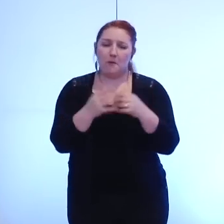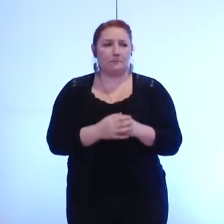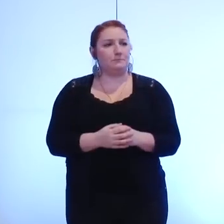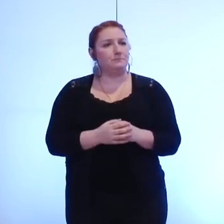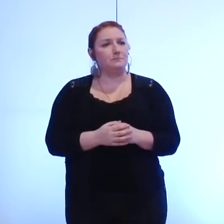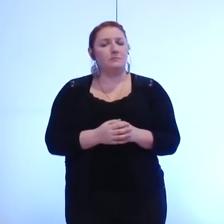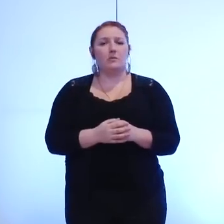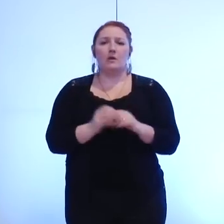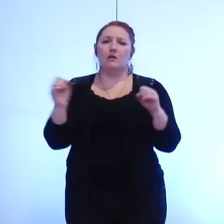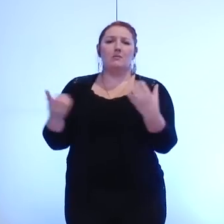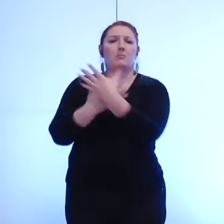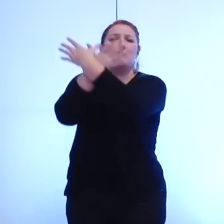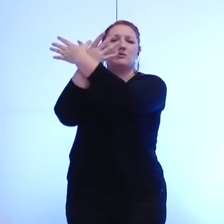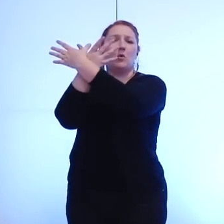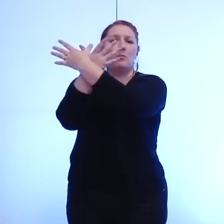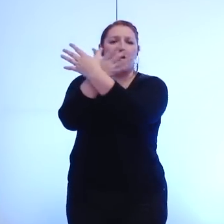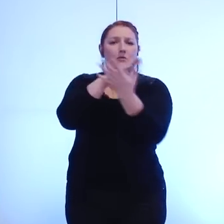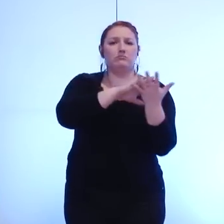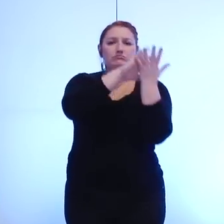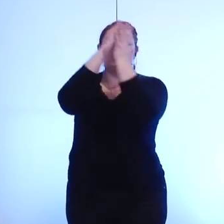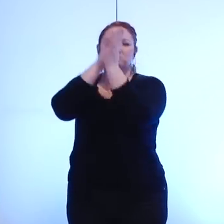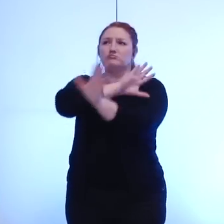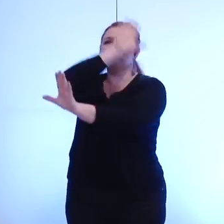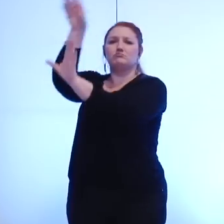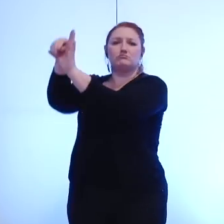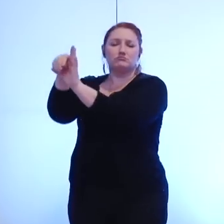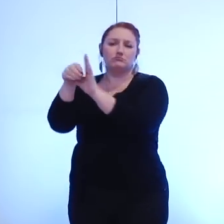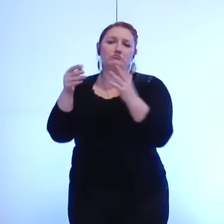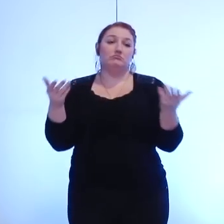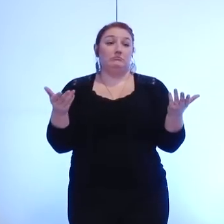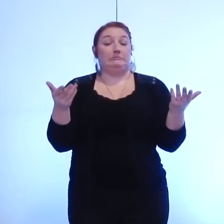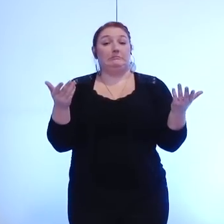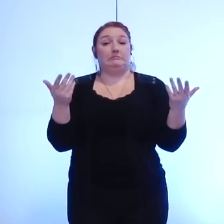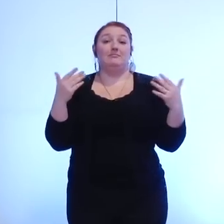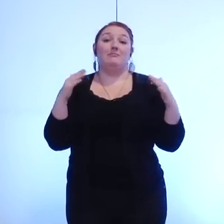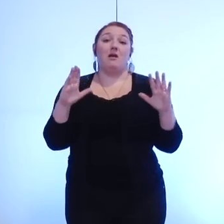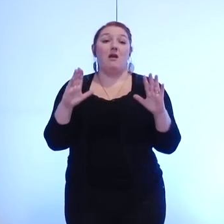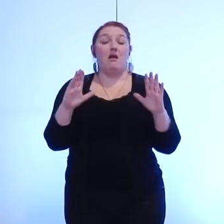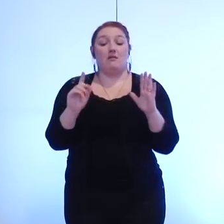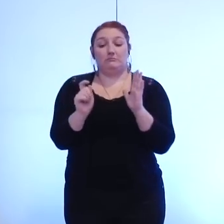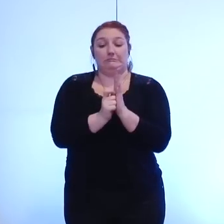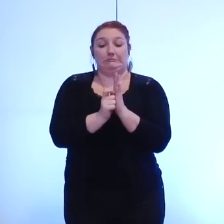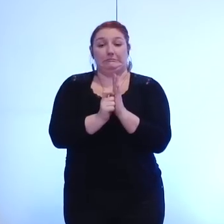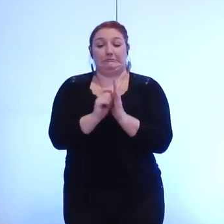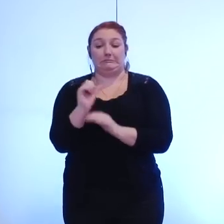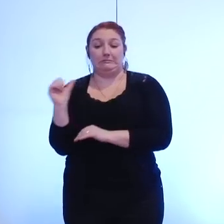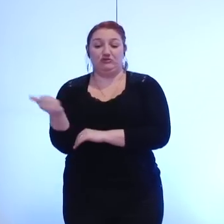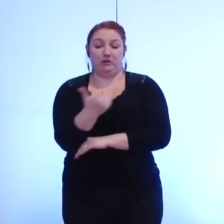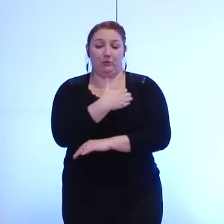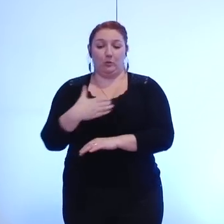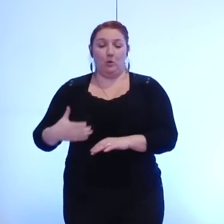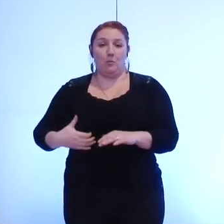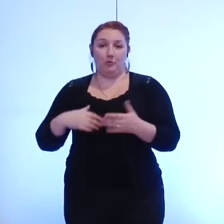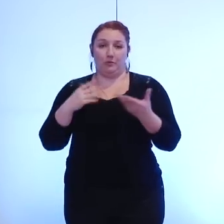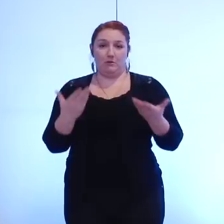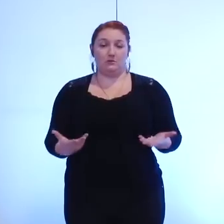passage en métropole, vous le savez, intervient dans un contexte financier particulièrement délicat, dans un grand nombre de communes, dont la ville